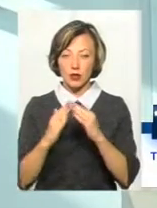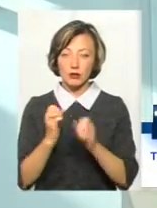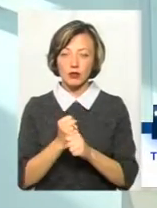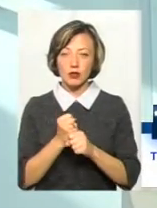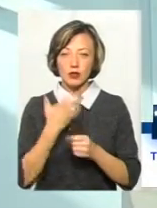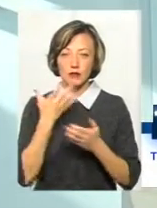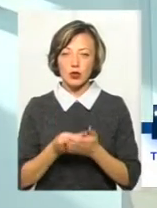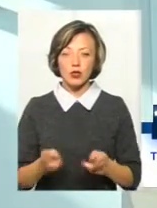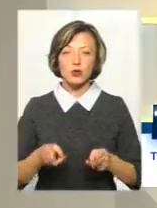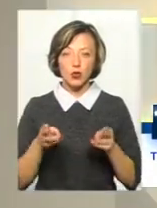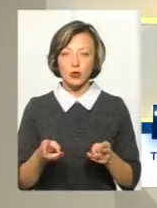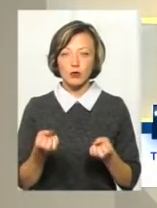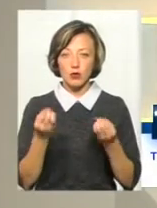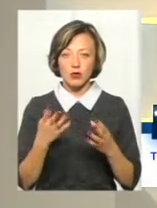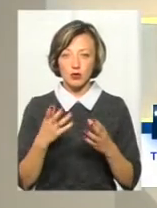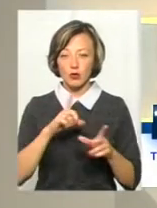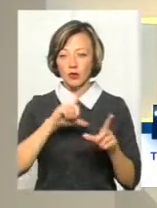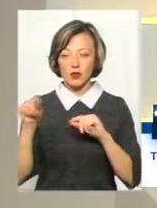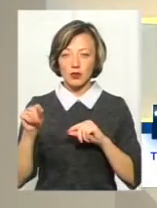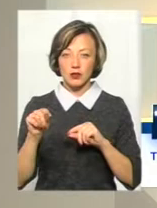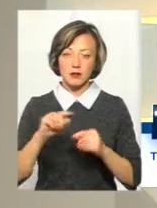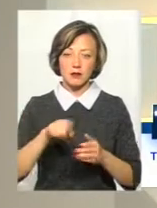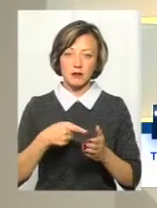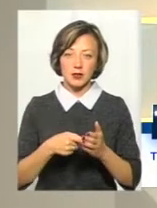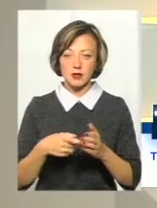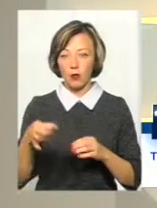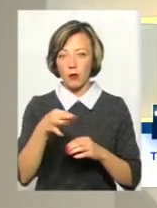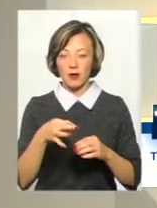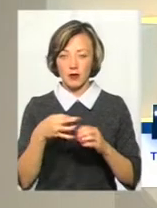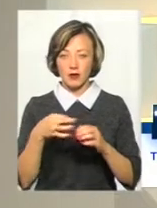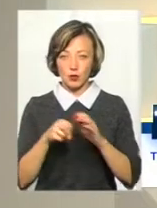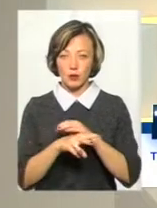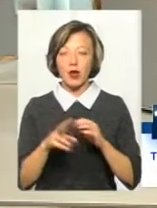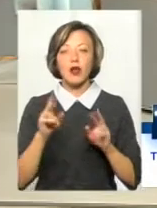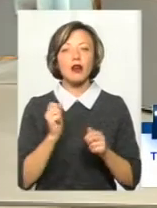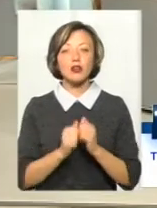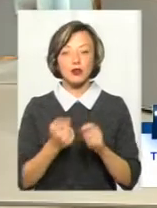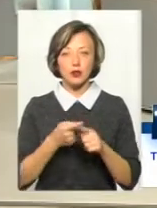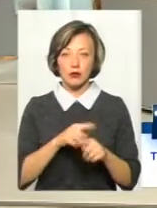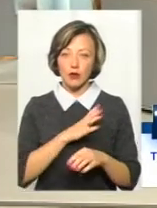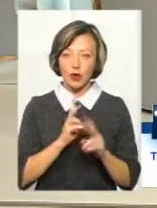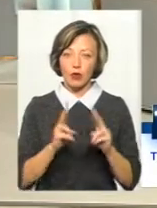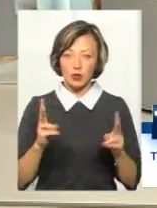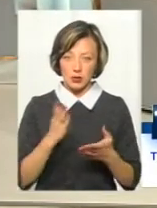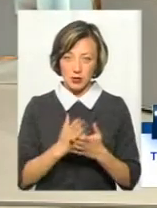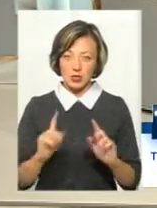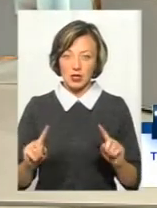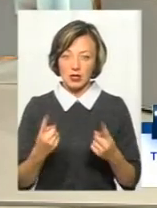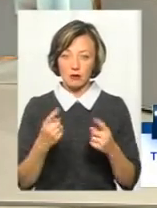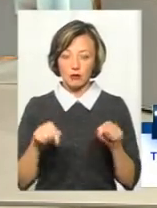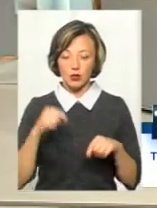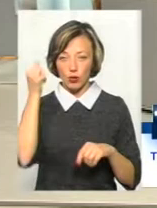свої злочини і просто виїжджають за межі міста, області. Як часто це буває? Чи хтось вже є затриманий